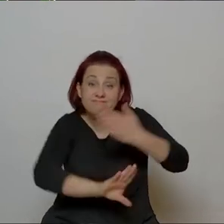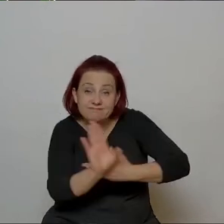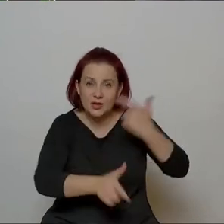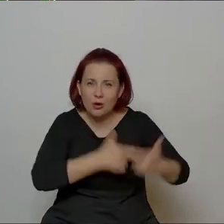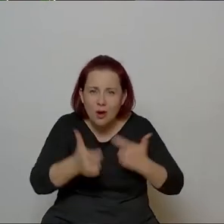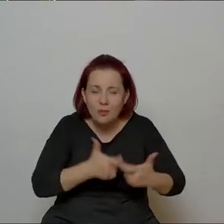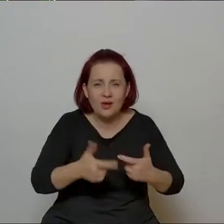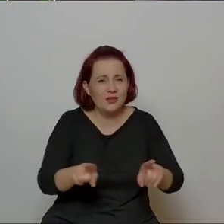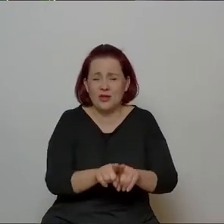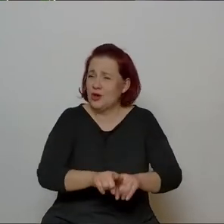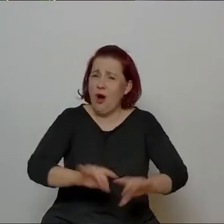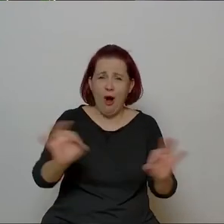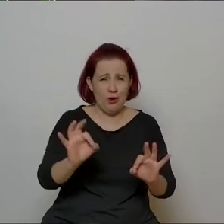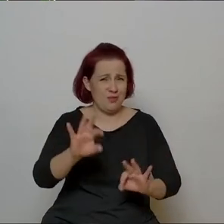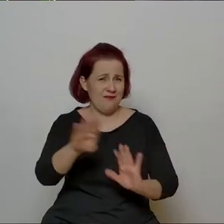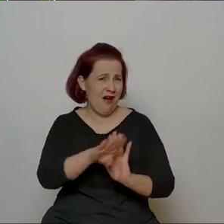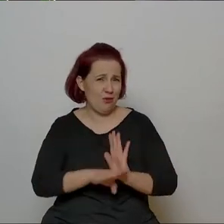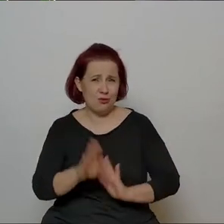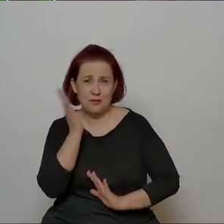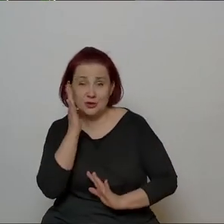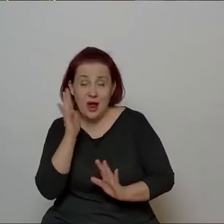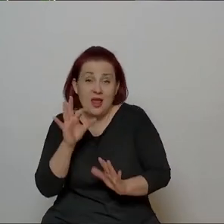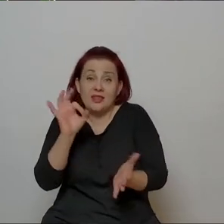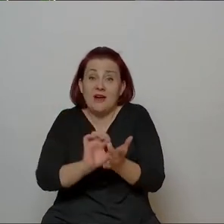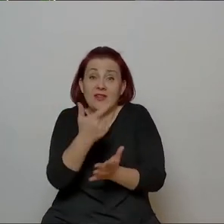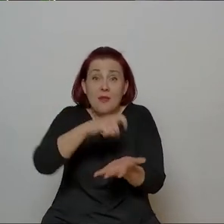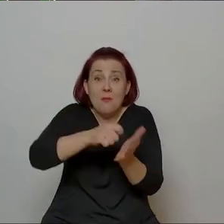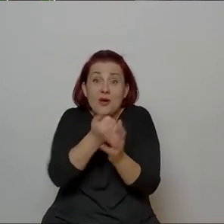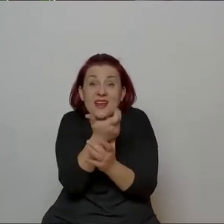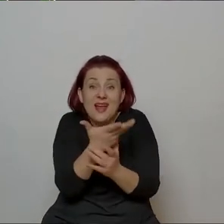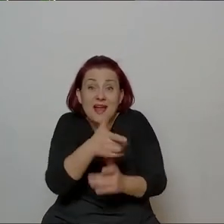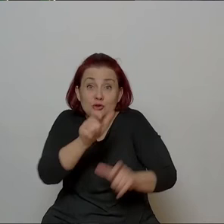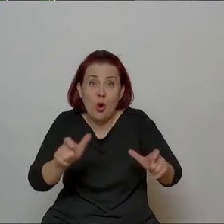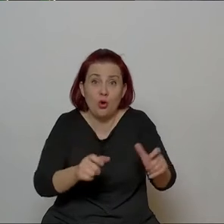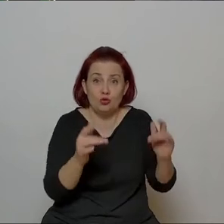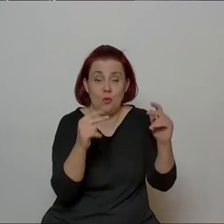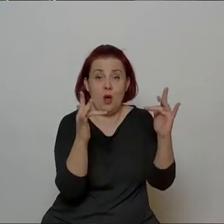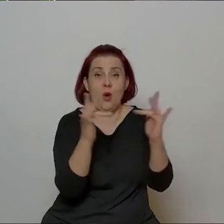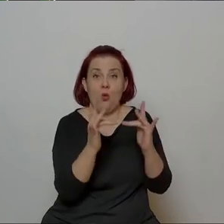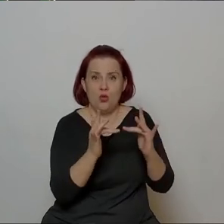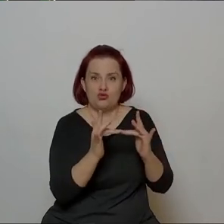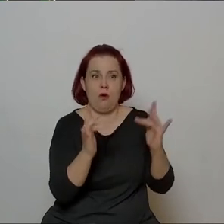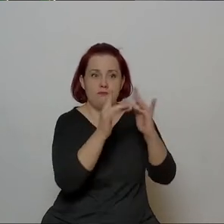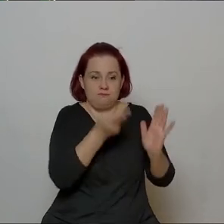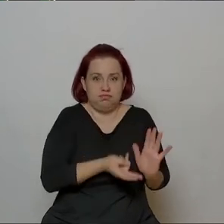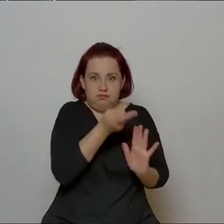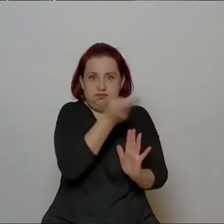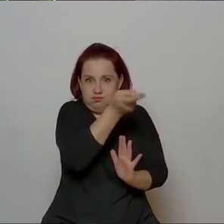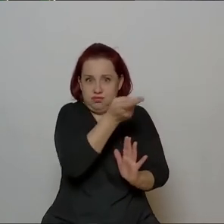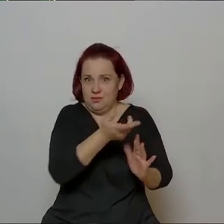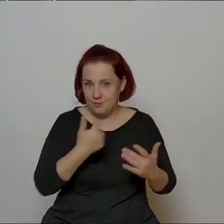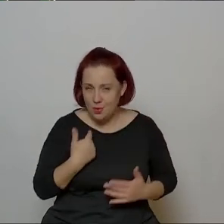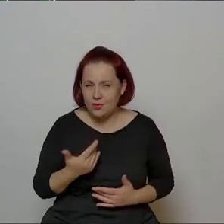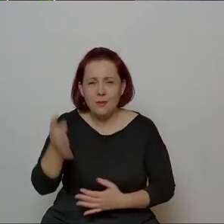jeździli, mieszkali w fatalnych warunkach. Kilkanaście osób potrafili spać w pokoju na łóżkach piętrowych. Dziewczyny potrafiły spać.